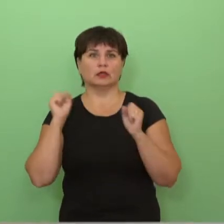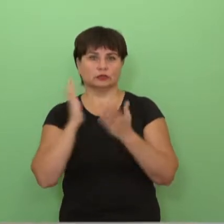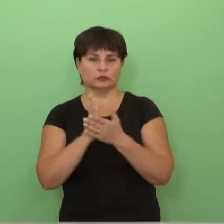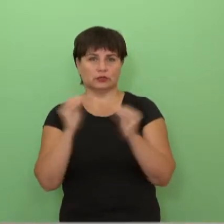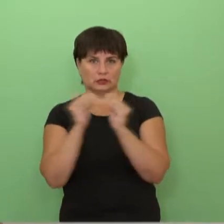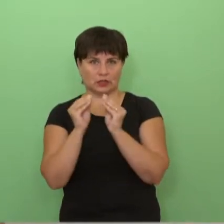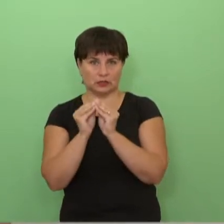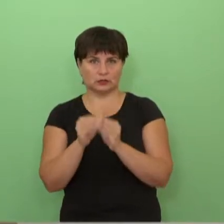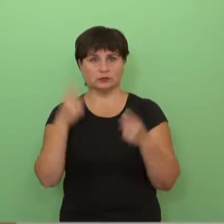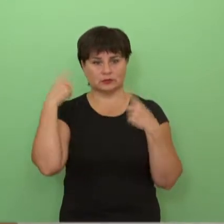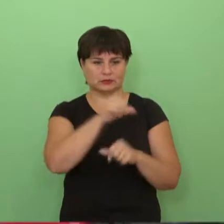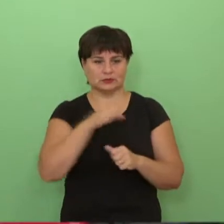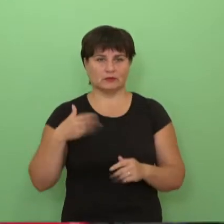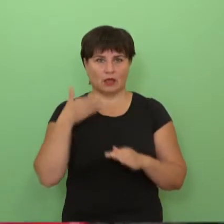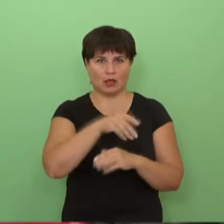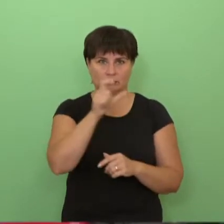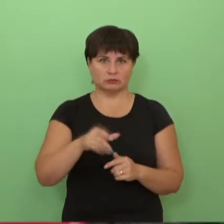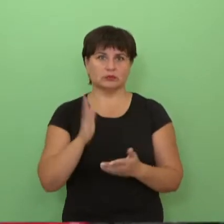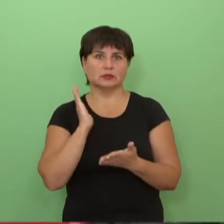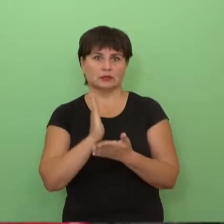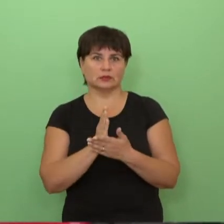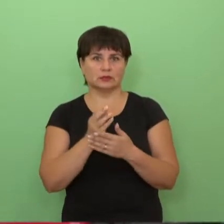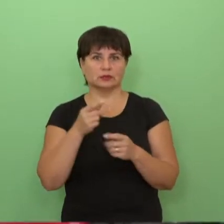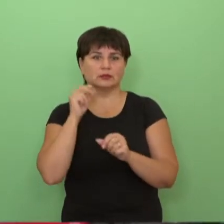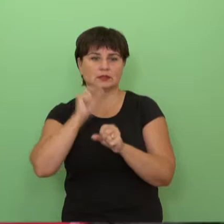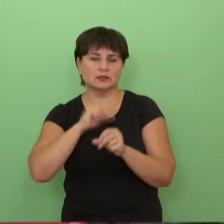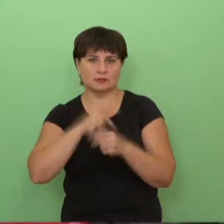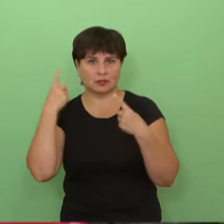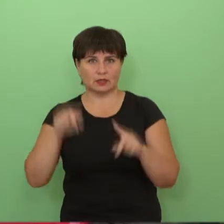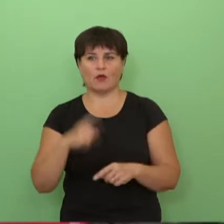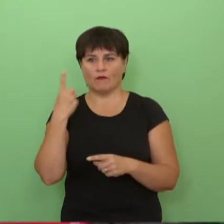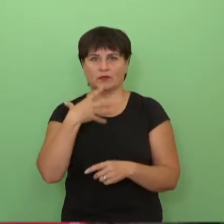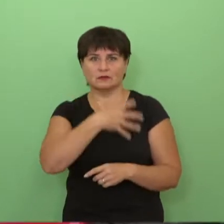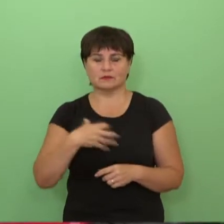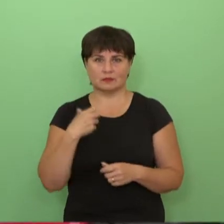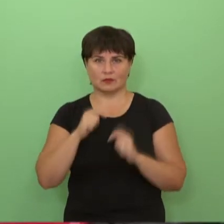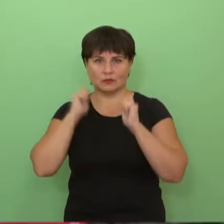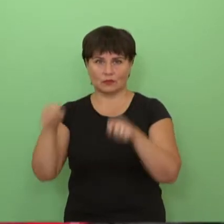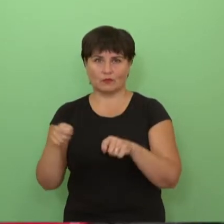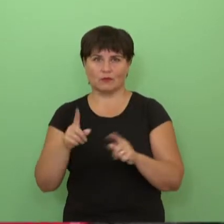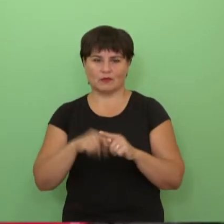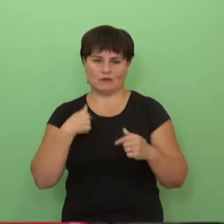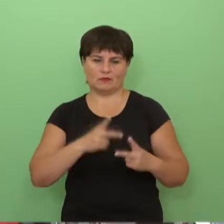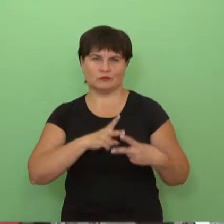kiti savanoriai dirba kitus darbus. Na, o viena pagrindinė dovanų, kurį mane privertė iš džiaugsmo apsiverkti, tai yra iš tikrųjų